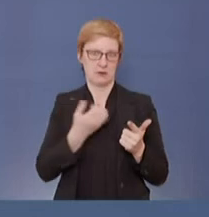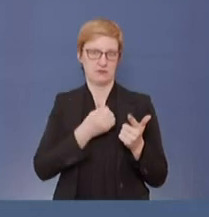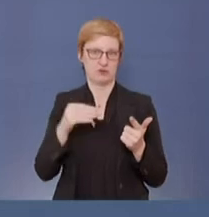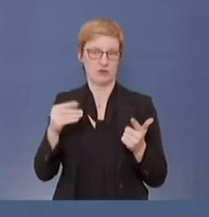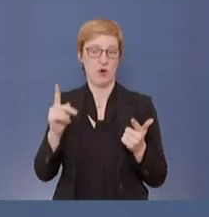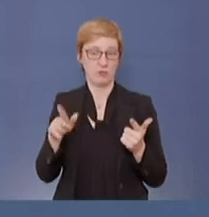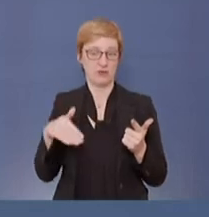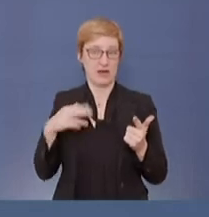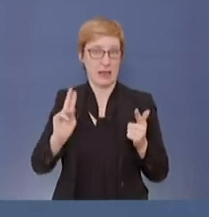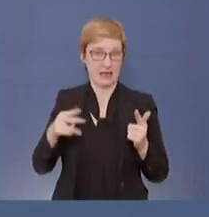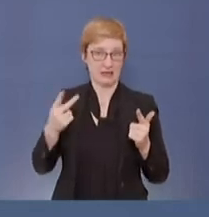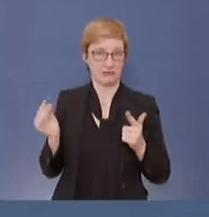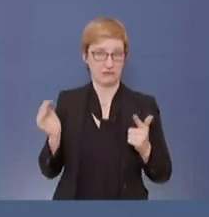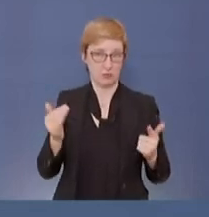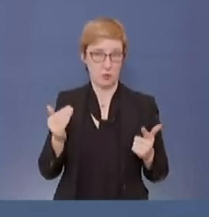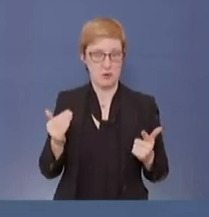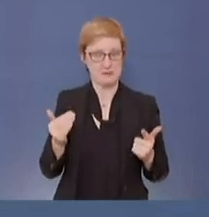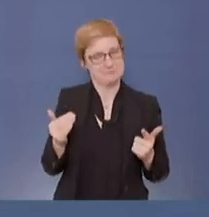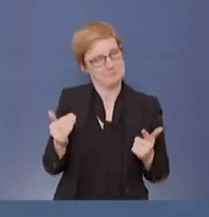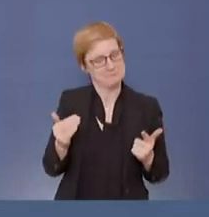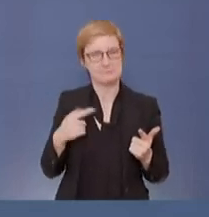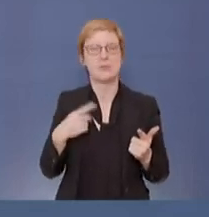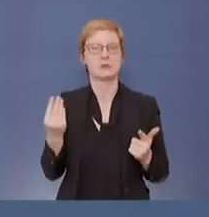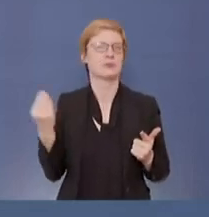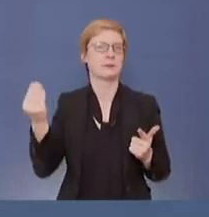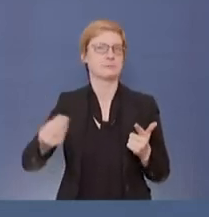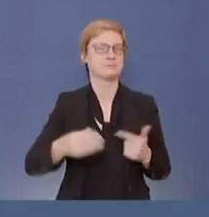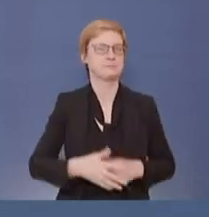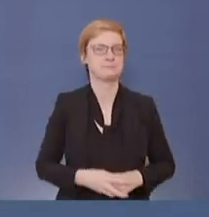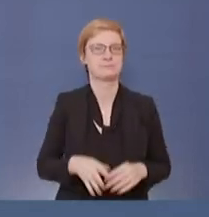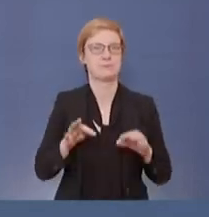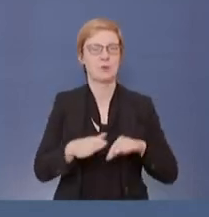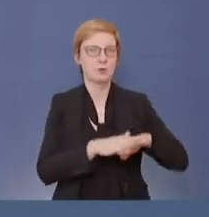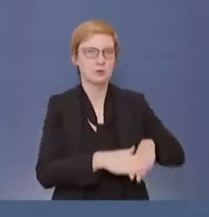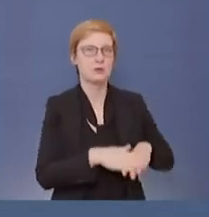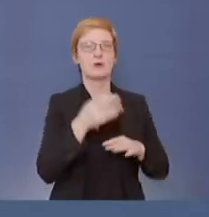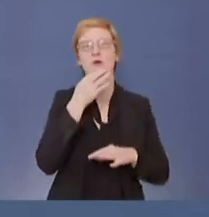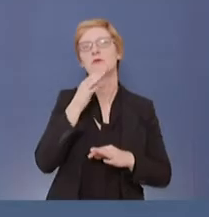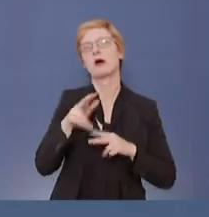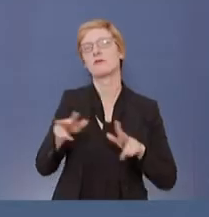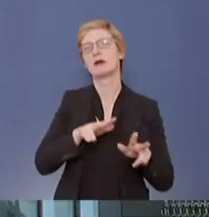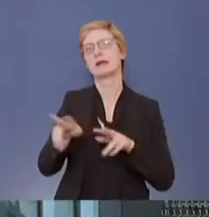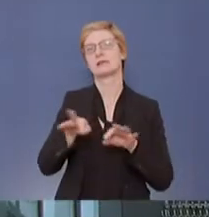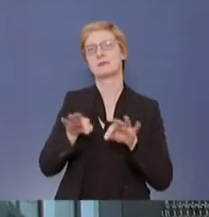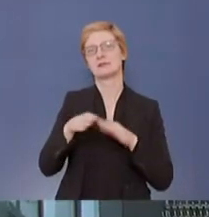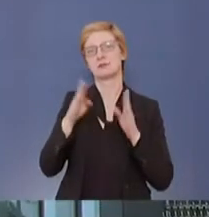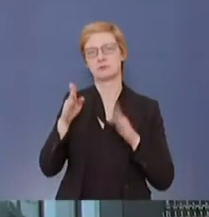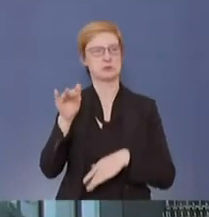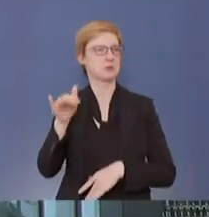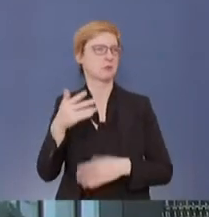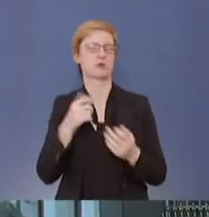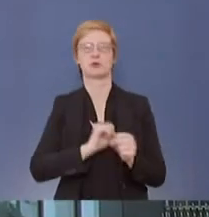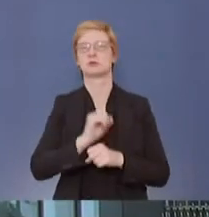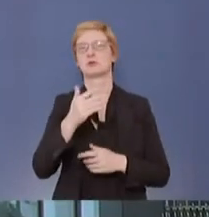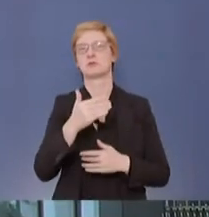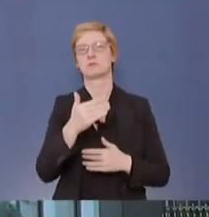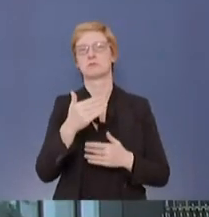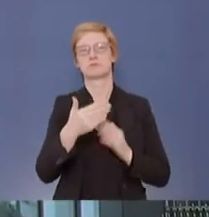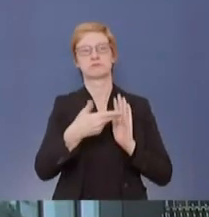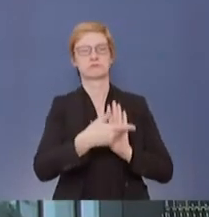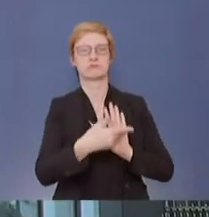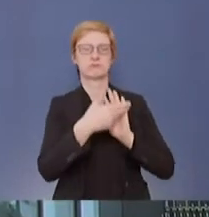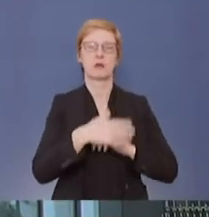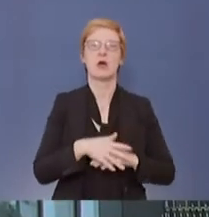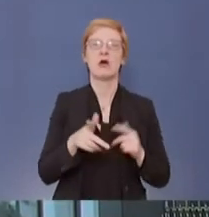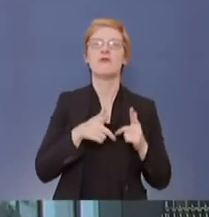Das würde ich nachreichen. Wunderbar, danke. Dann habe ich eine Frage an das Verkehrsministerium, das ist eigentlich da. Ich lese sie trotzdem vor. Fahrschüler sehen sich wegen Corona mit ständigen